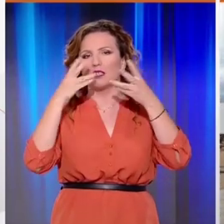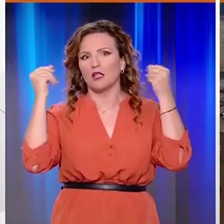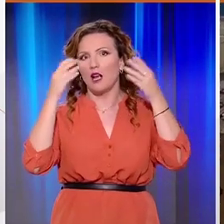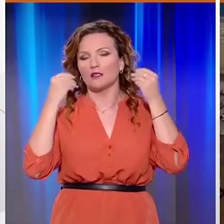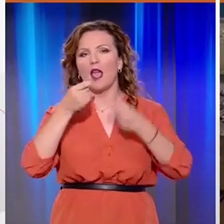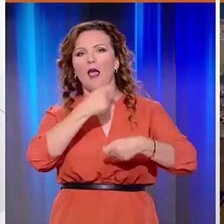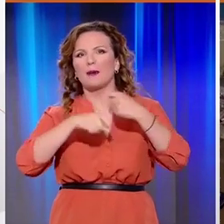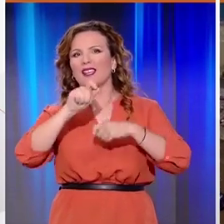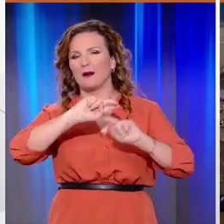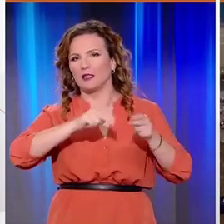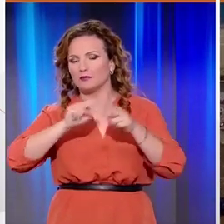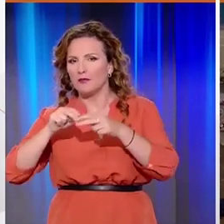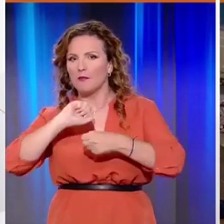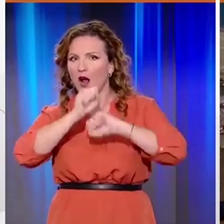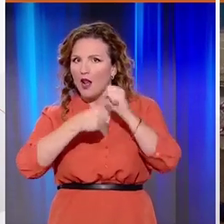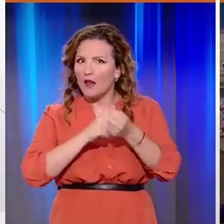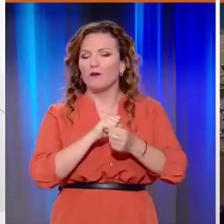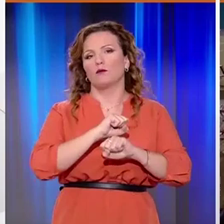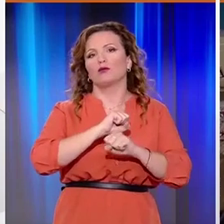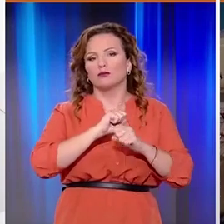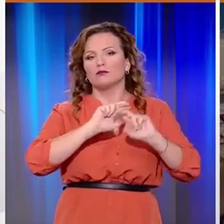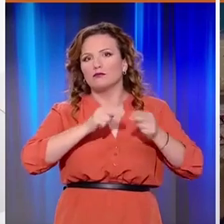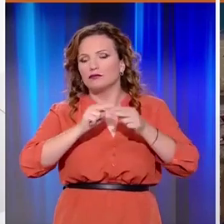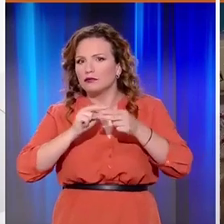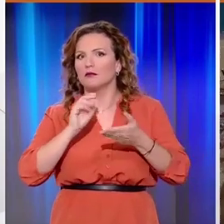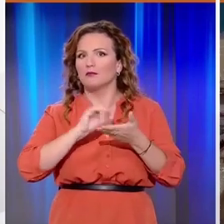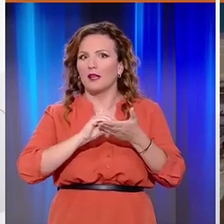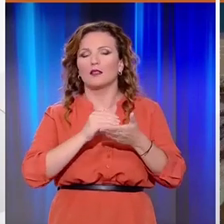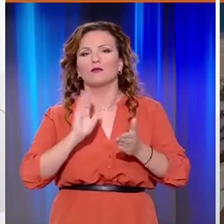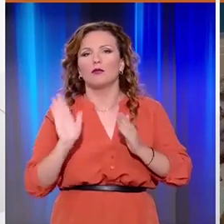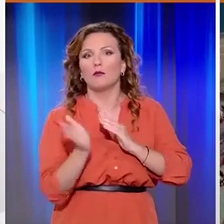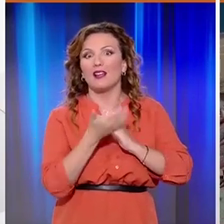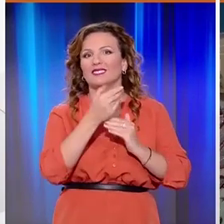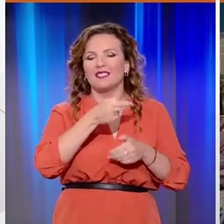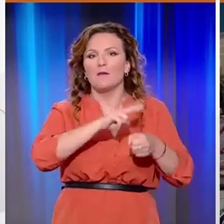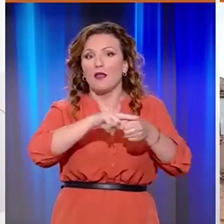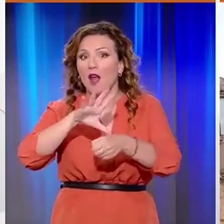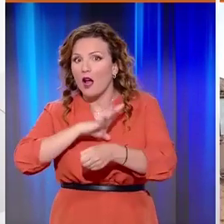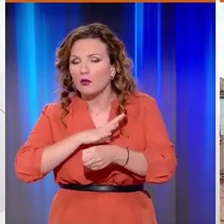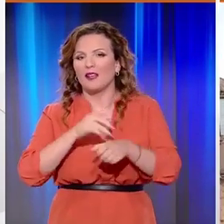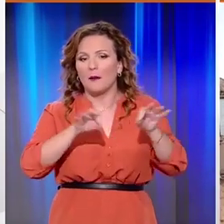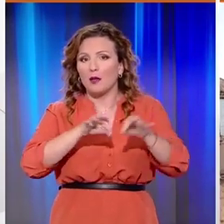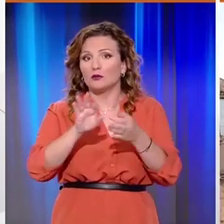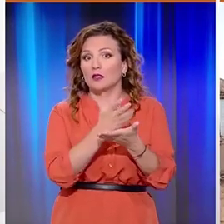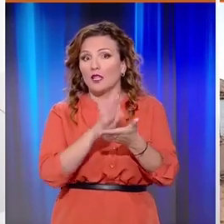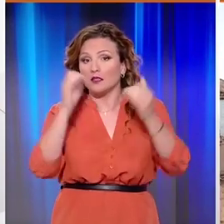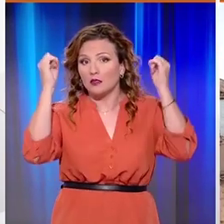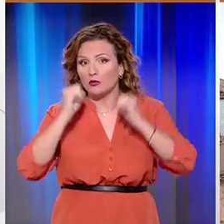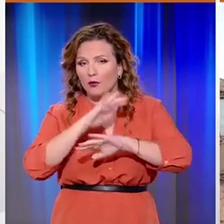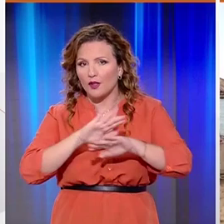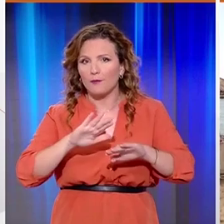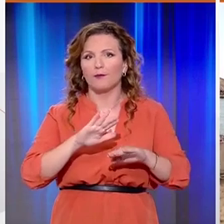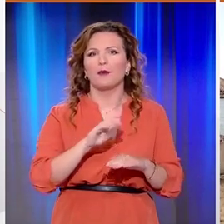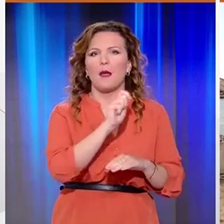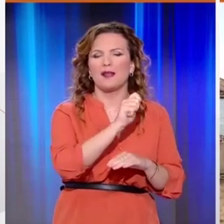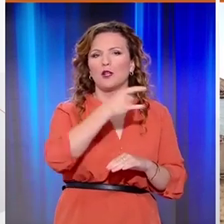επιχειρηματίες του τουρισμού να δώσουν τη μάχη της επιβίωσης από τη θεομηνία που σάρωσε ζωές και περιουσίες. Ο